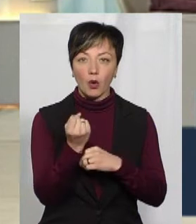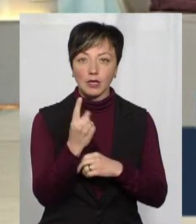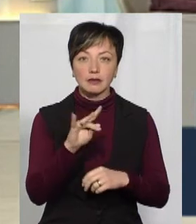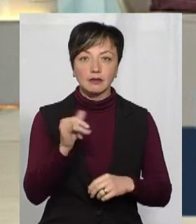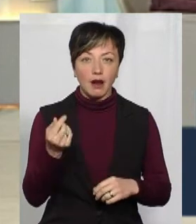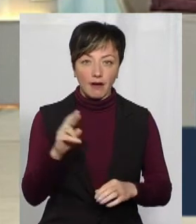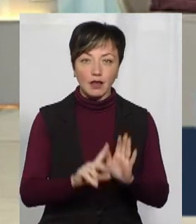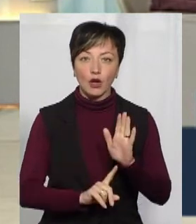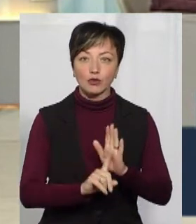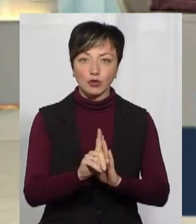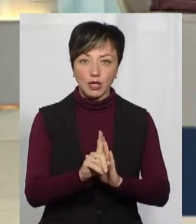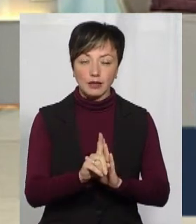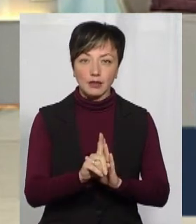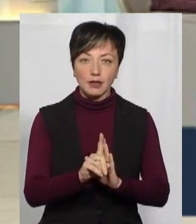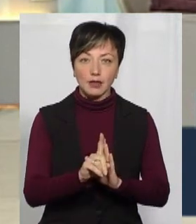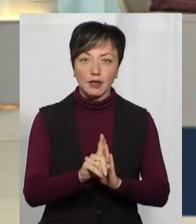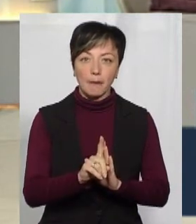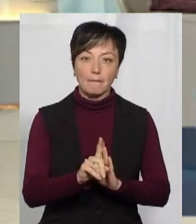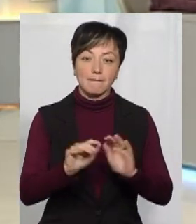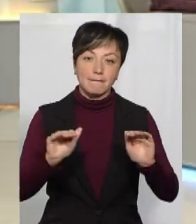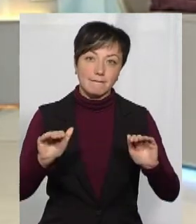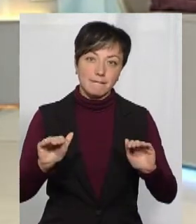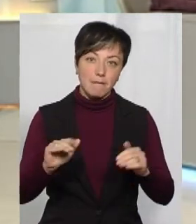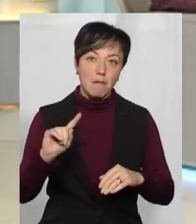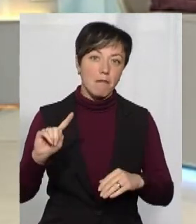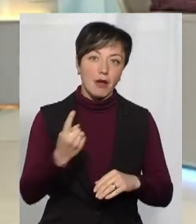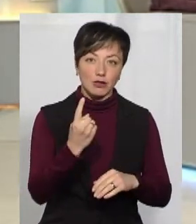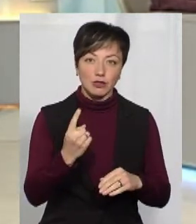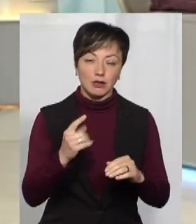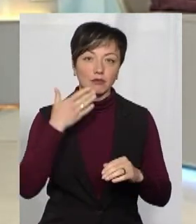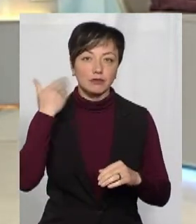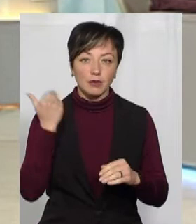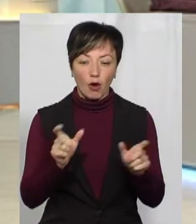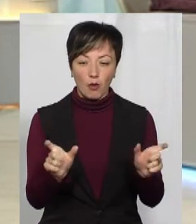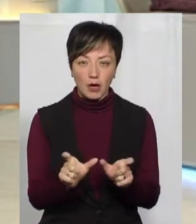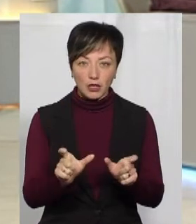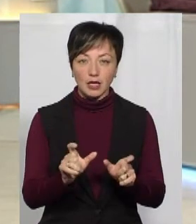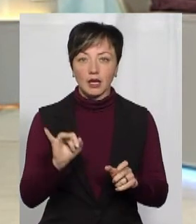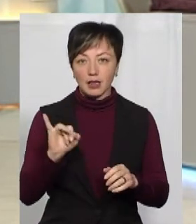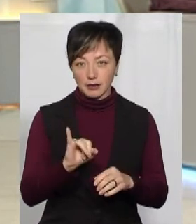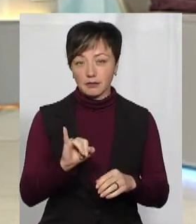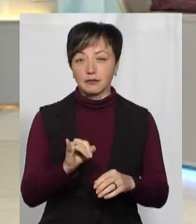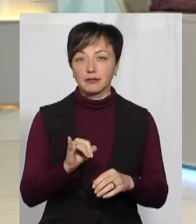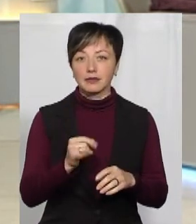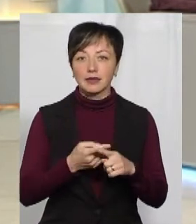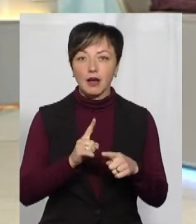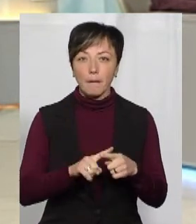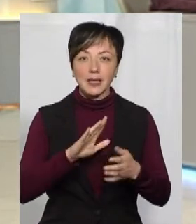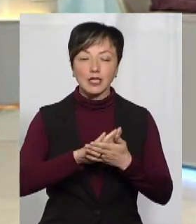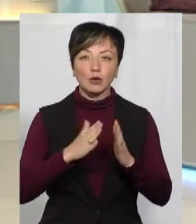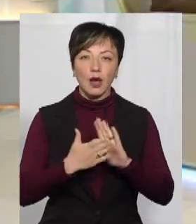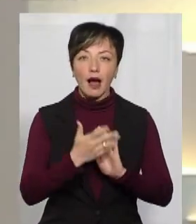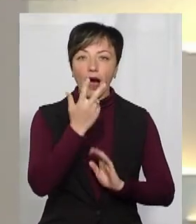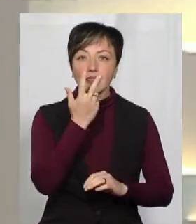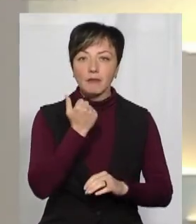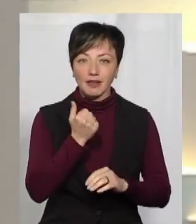розпочати зняття перших обмежень і перейти до концепції адаптивного карантину. Про це заявив прем'єр